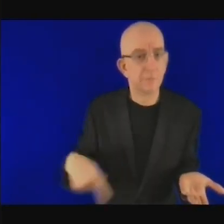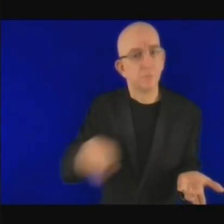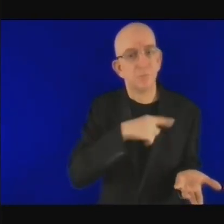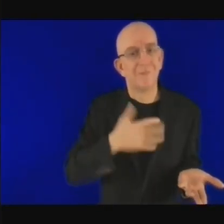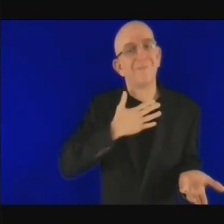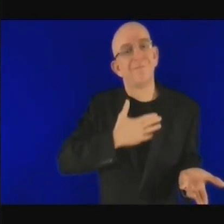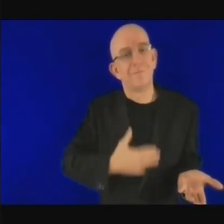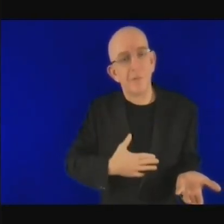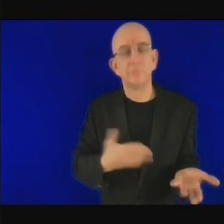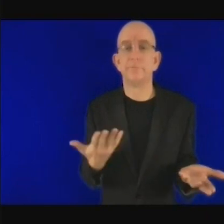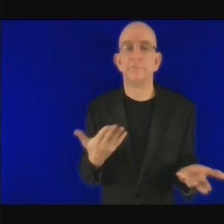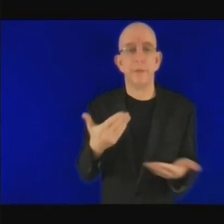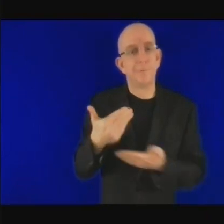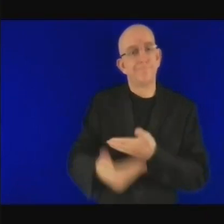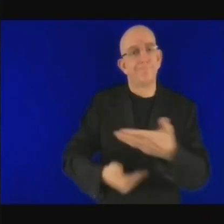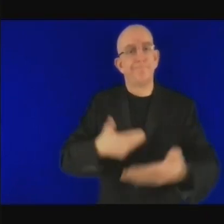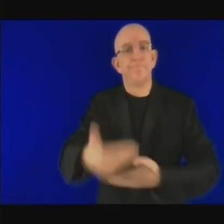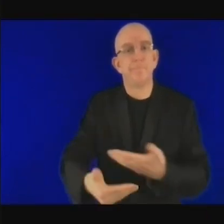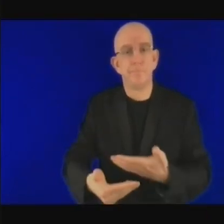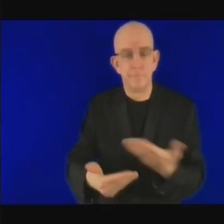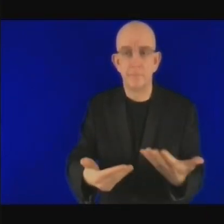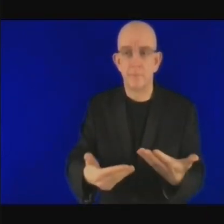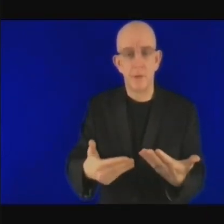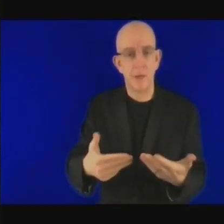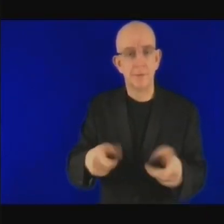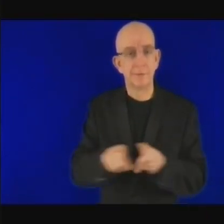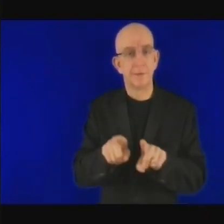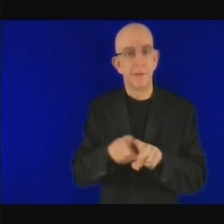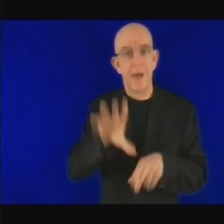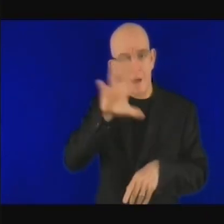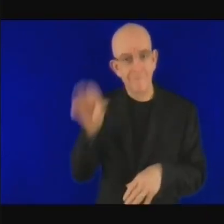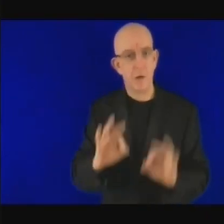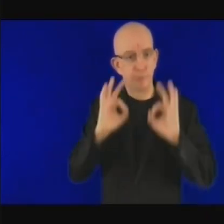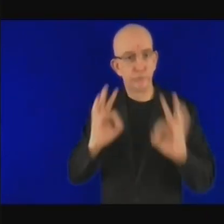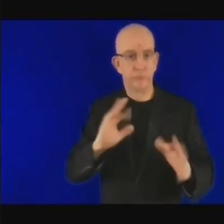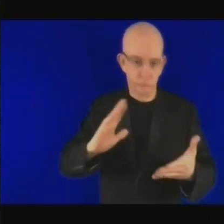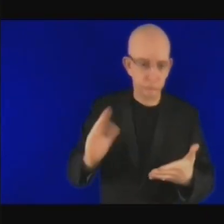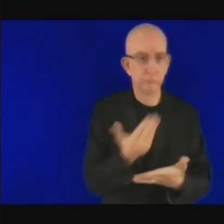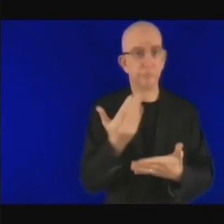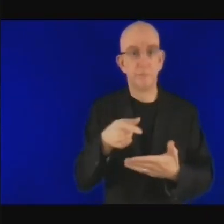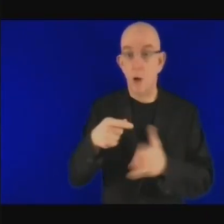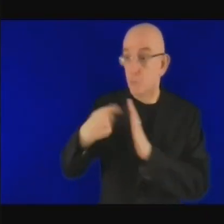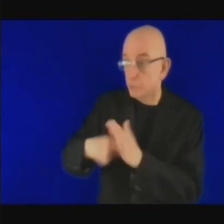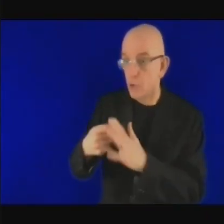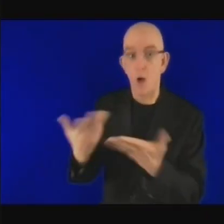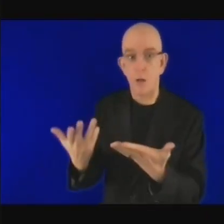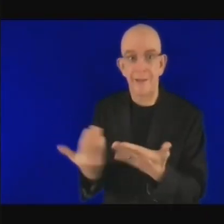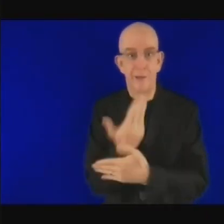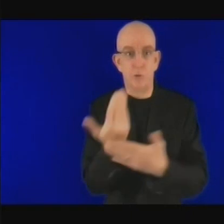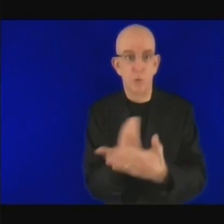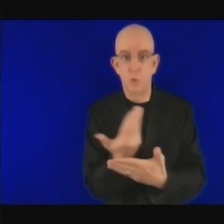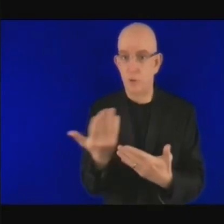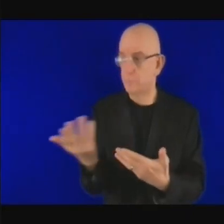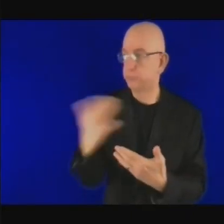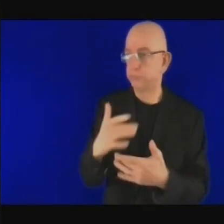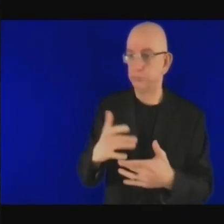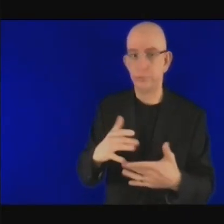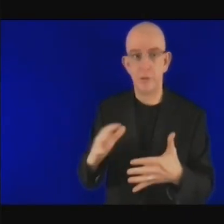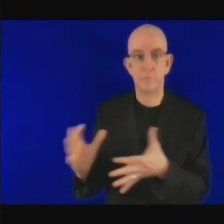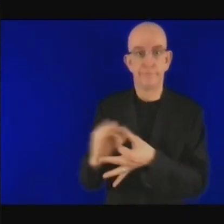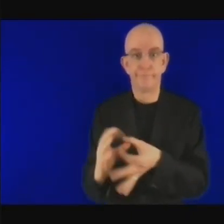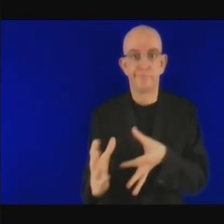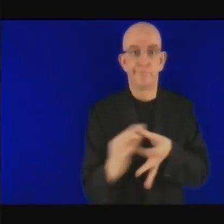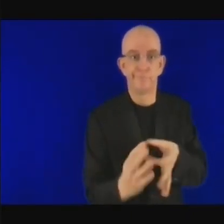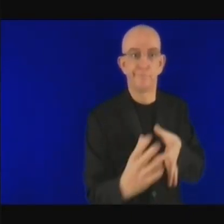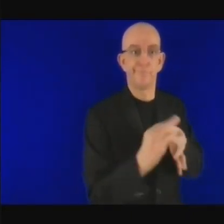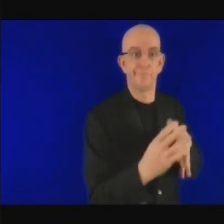Afrique il voulait des projets en Afrique mais ces projets prennent du temps pour décoller et